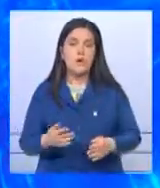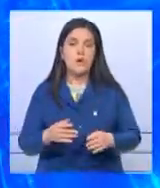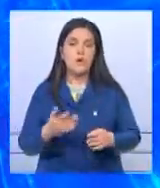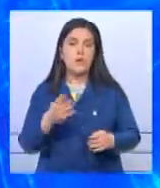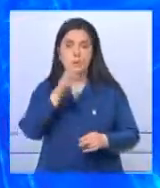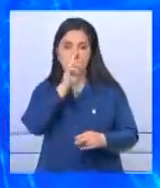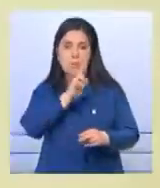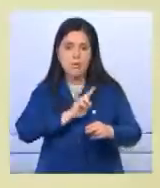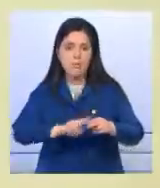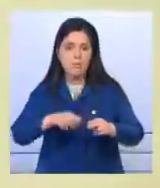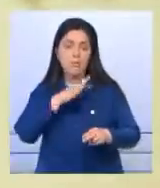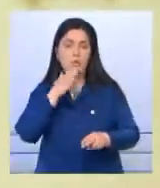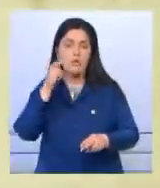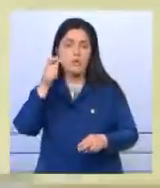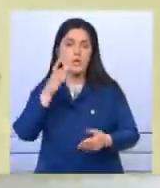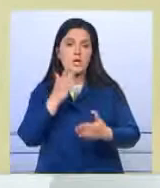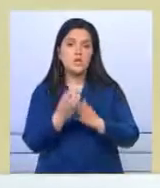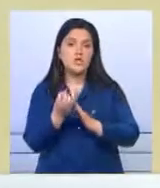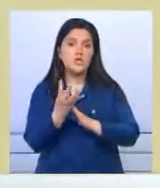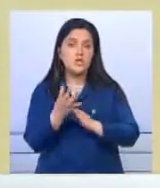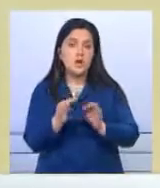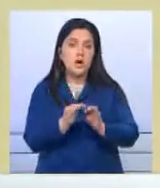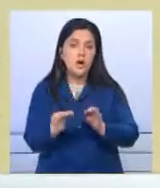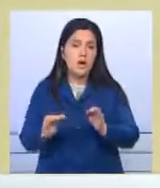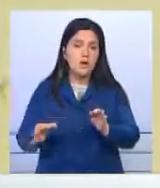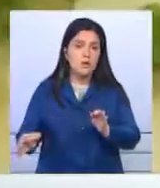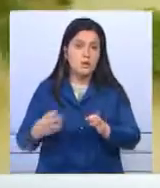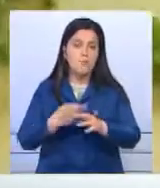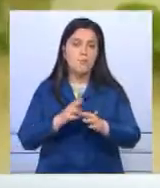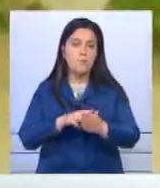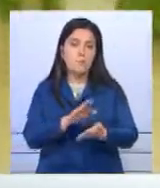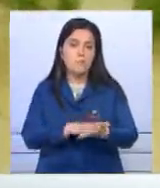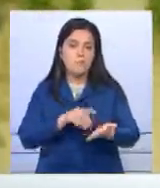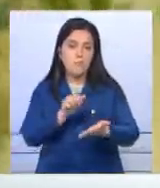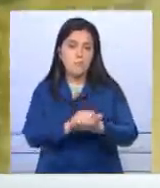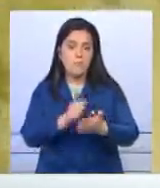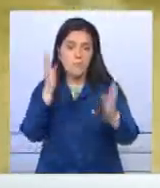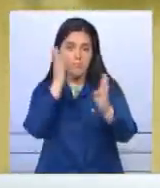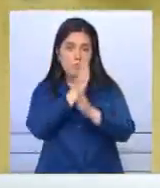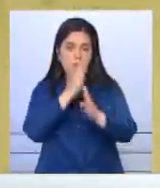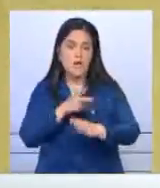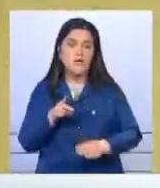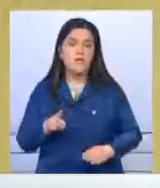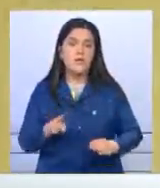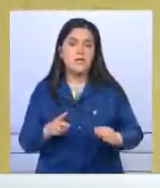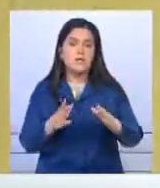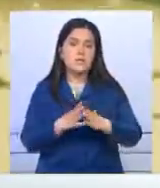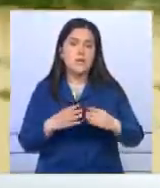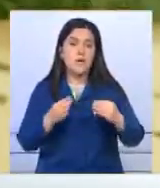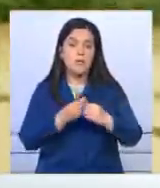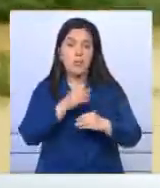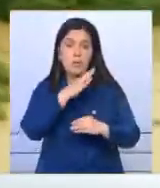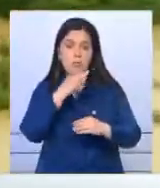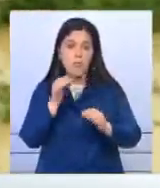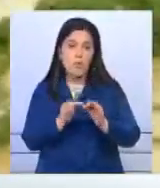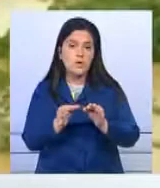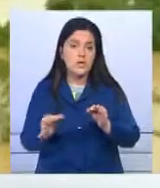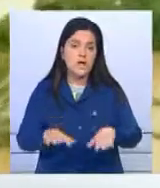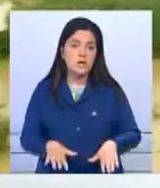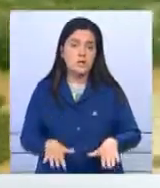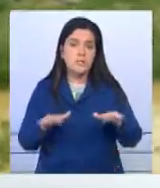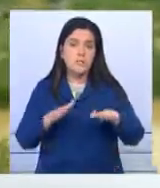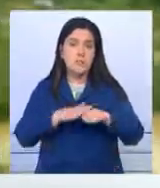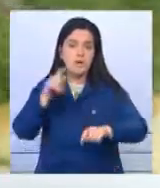Столько же пропали без вести. В 14 округах страны под ударом стихии оказались 2000 семей. Многие населенные пункты